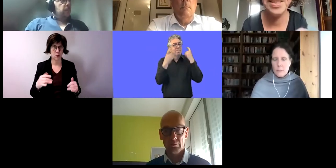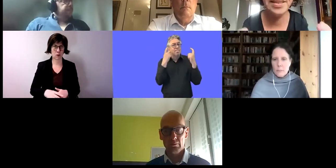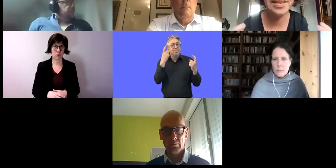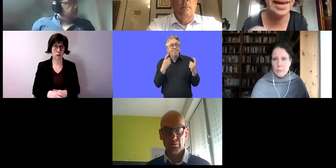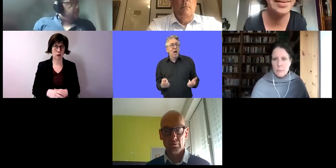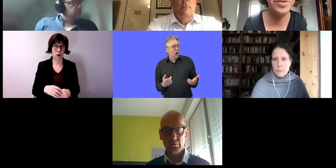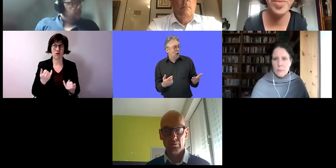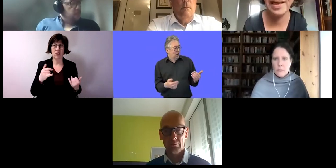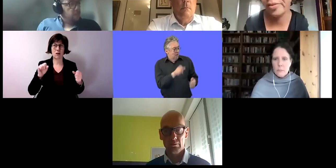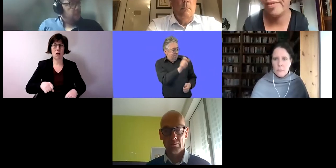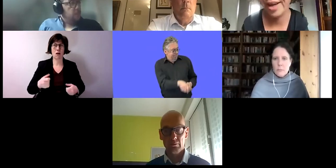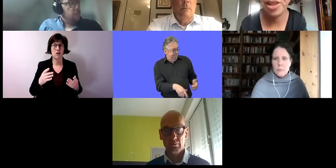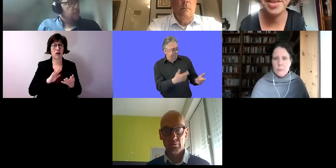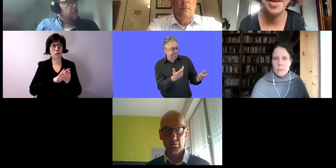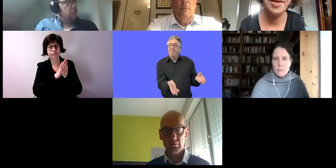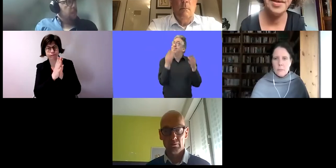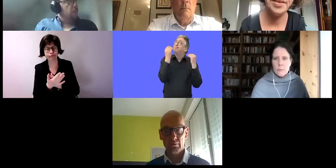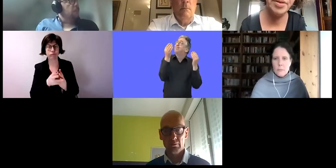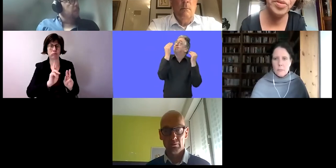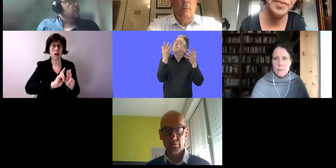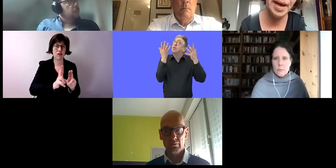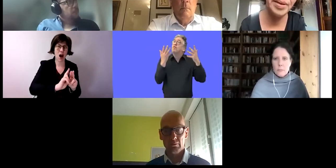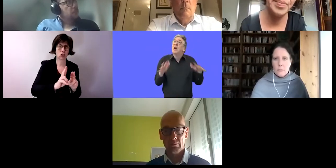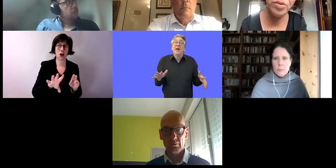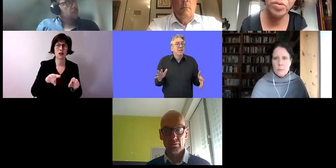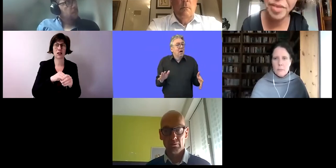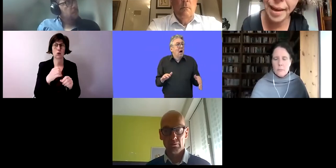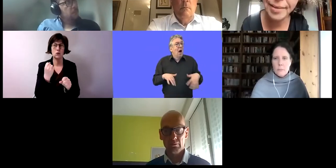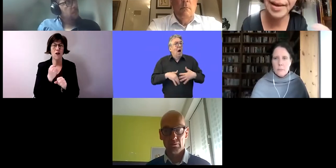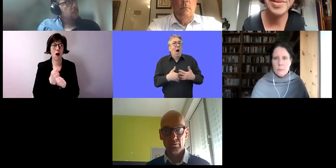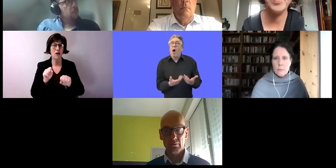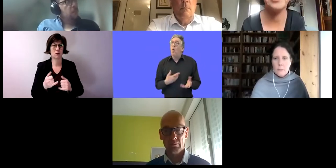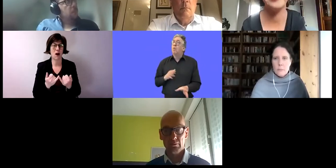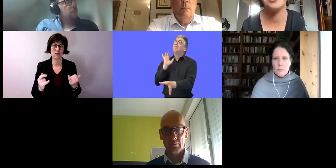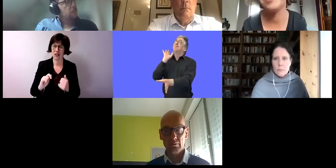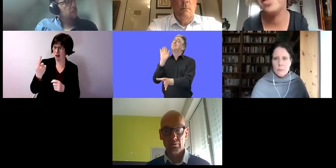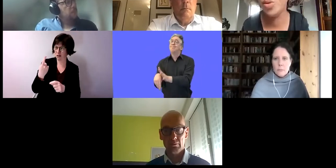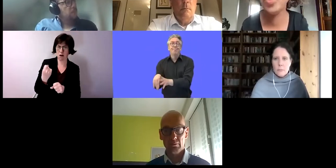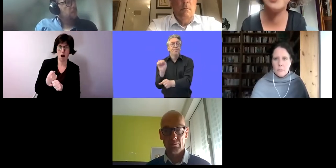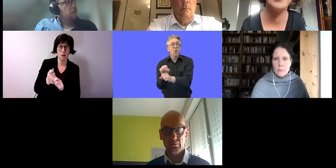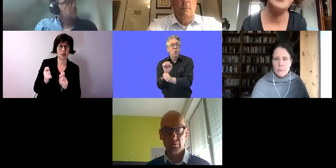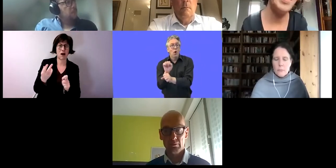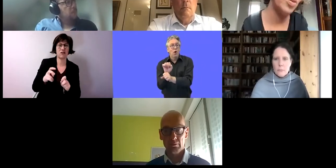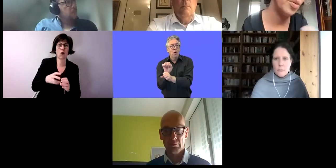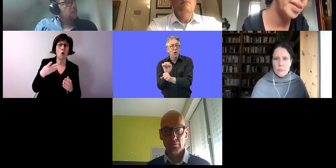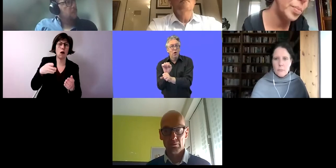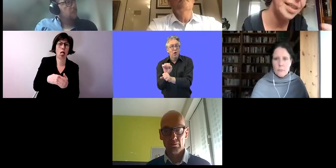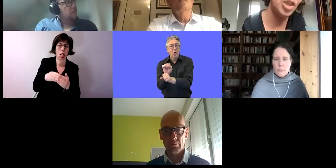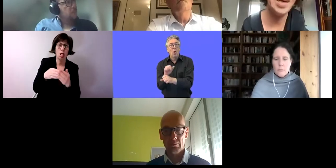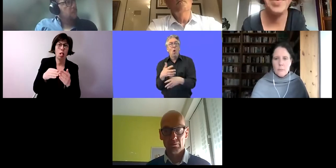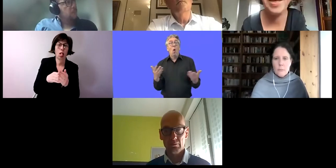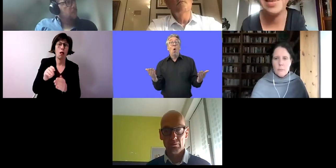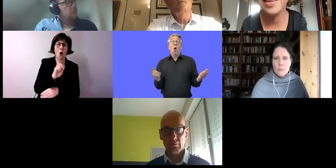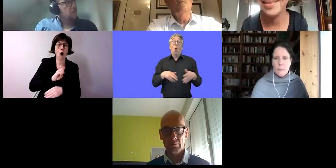Wie kann ein Übergang aus der Werkstatt in den inklusiven Arbeitsmarkt oder auf den ersten Arbeitsmarkt aufsehen? Was sind die Hürden? Welche europäischen